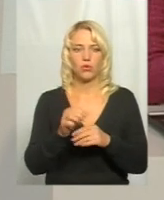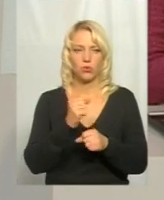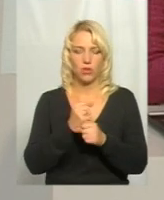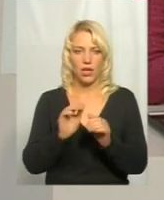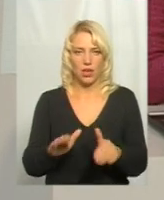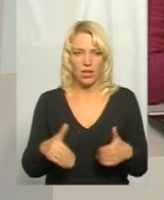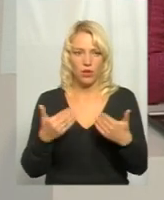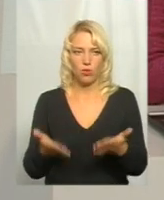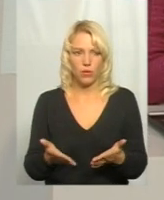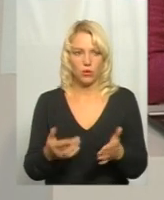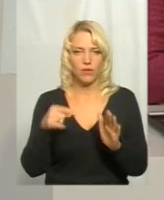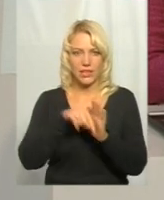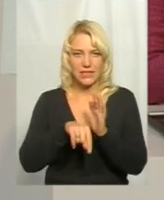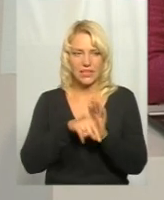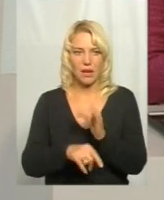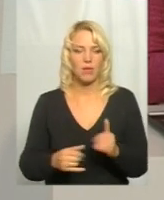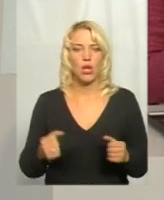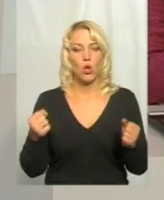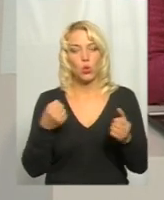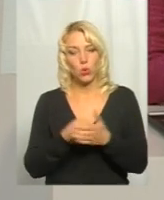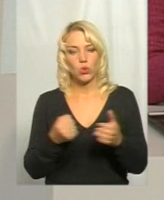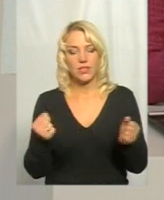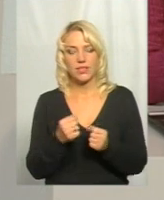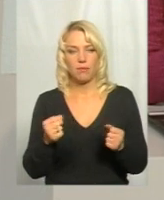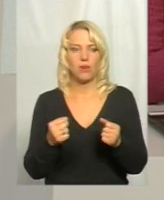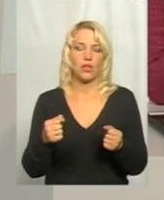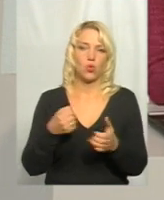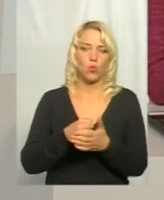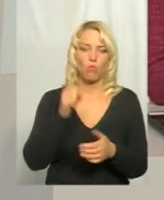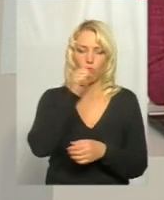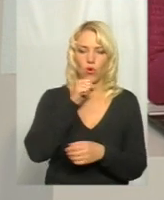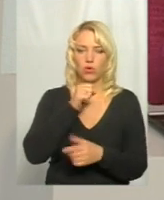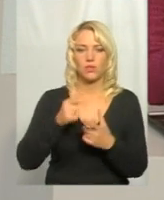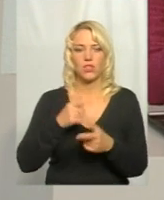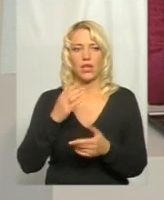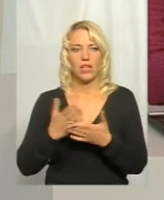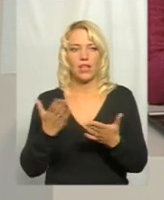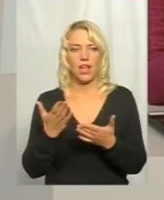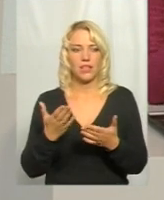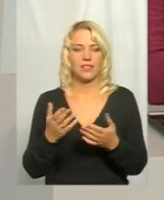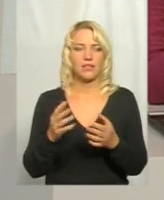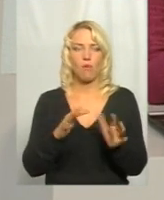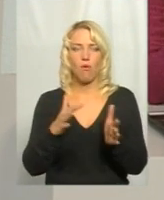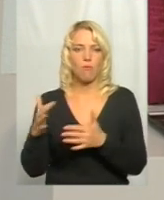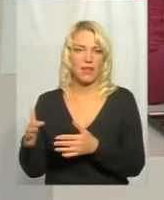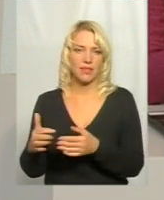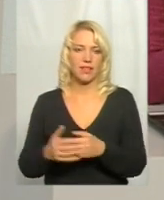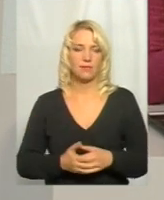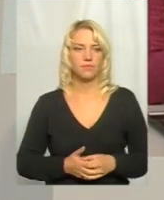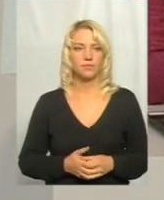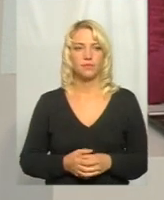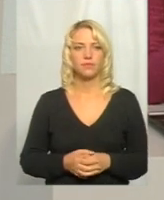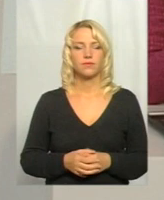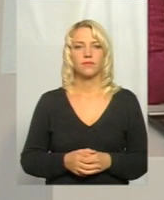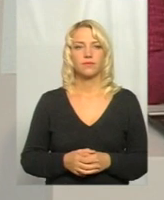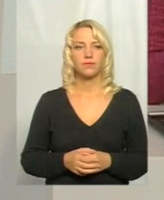до зими, до морозів, чи є якісь моменти, от крім узбіч ремонту, які можуть виконуватись і взимку,